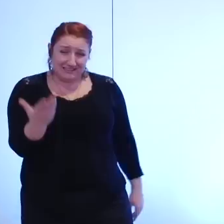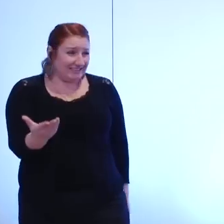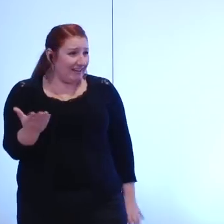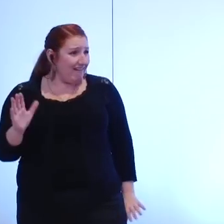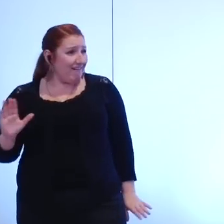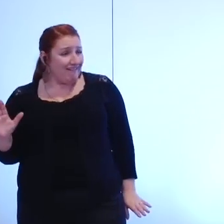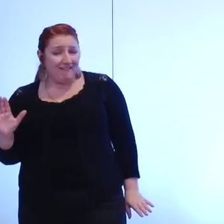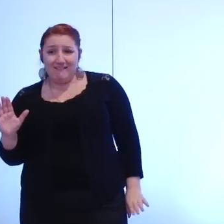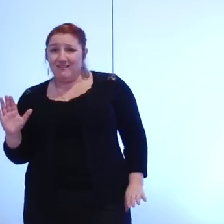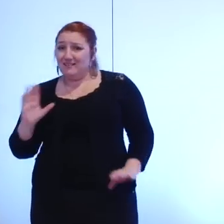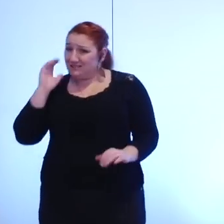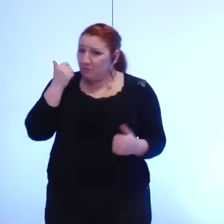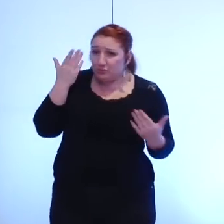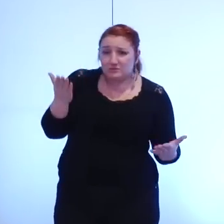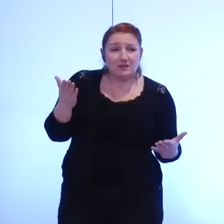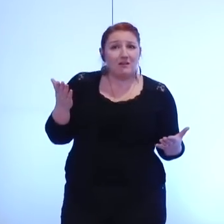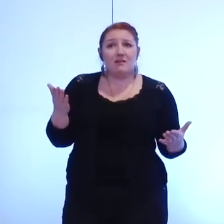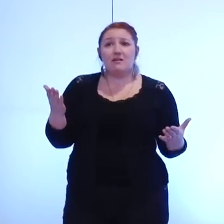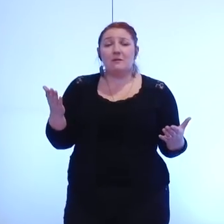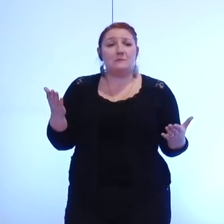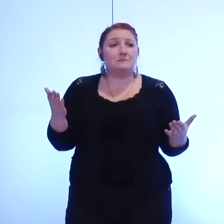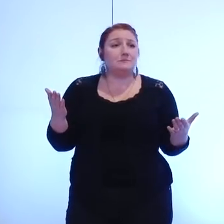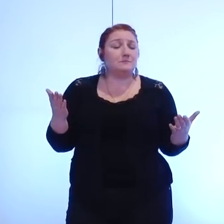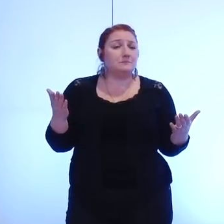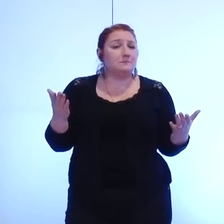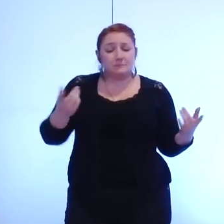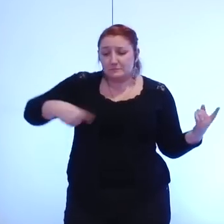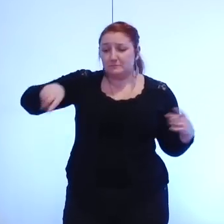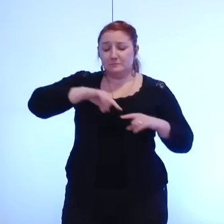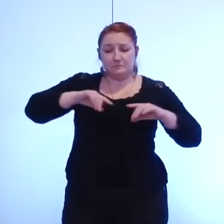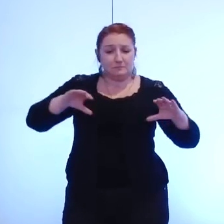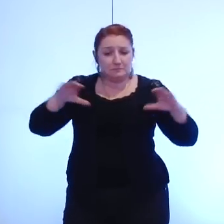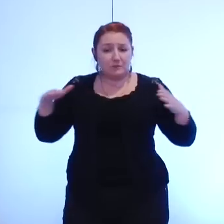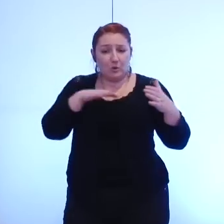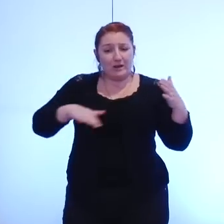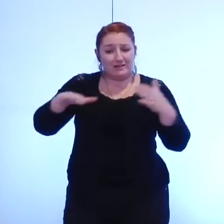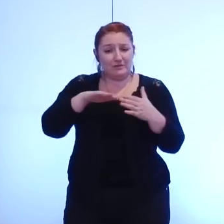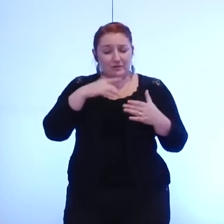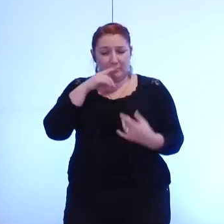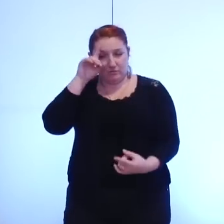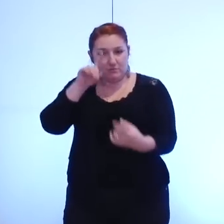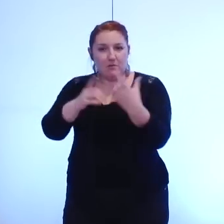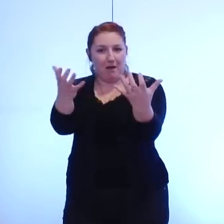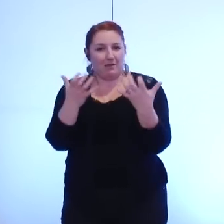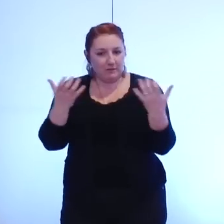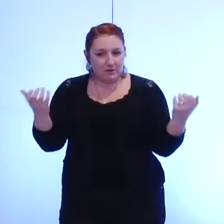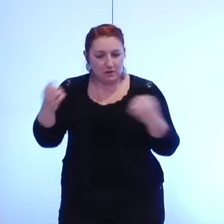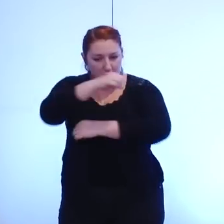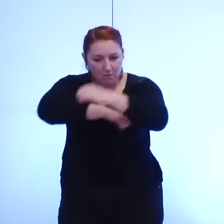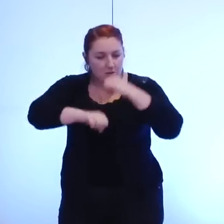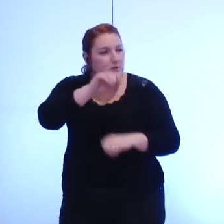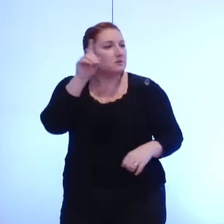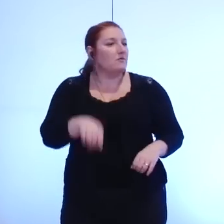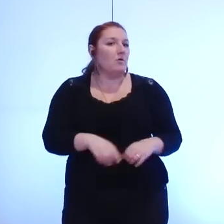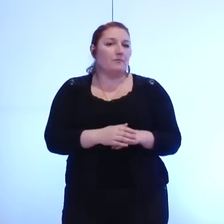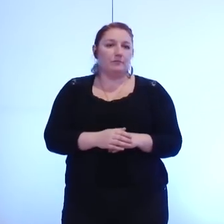et c'est autour de ça que doit s'en donner la réponse de notre collectivité à la question de l'attractivité voilà alors